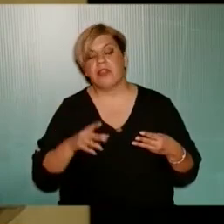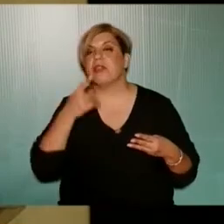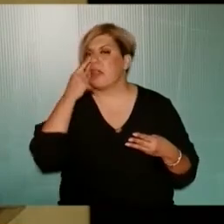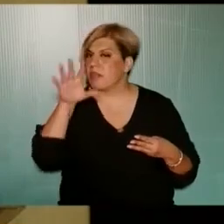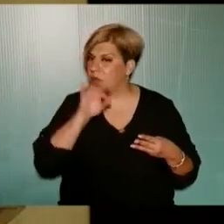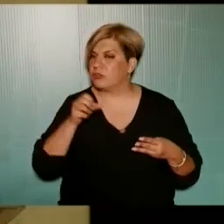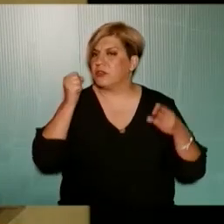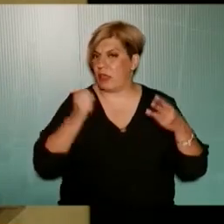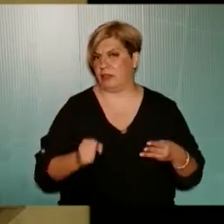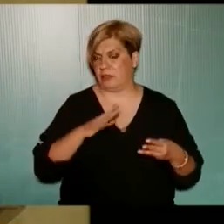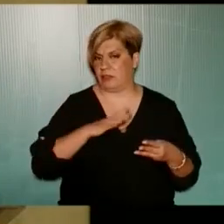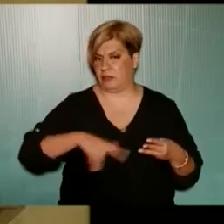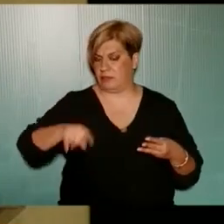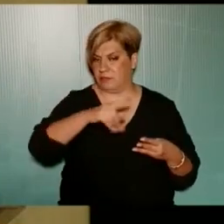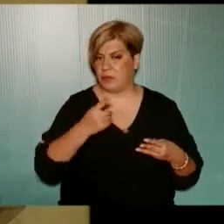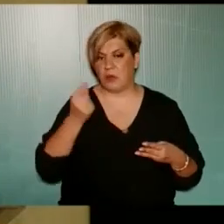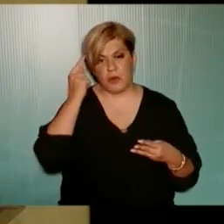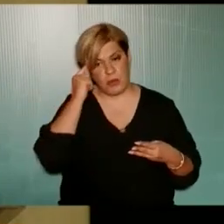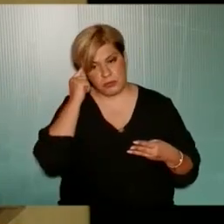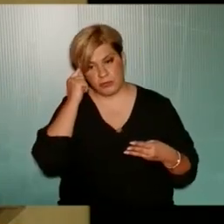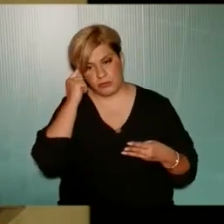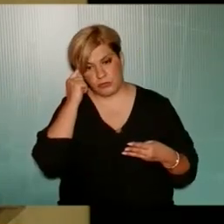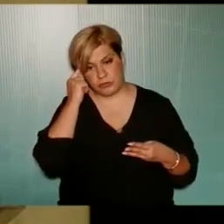κάτοικοι χώρο Εγώ νομίζω ότι